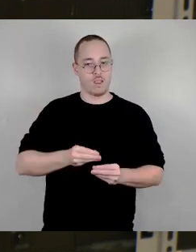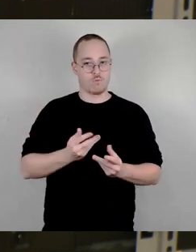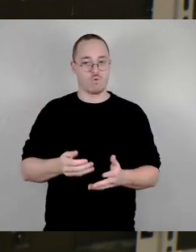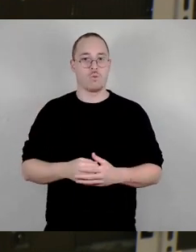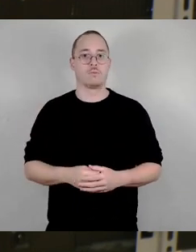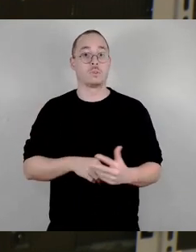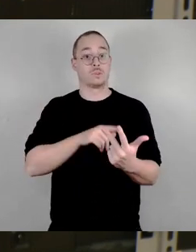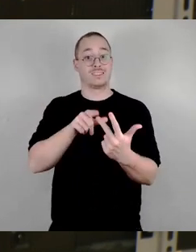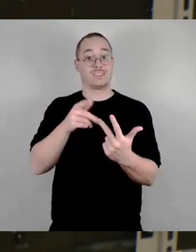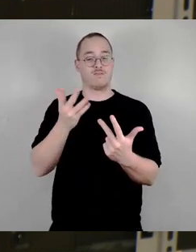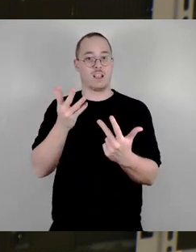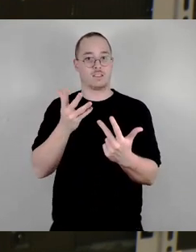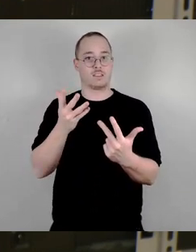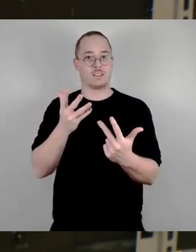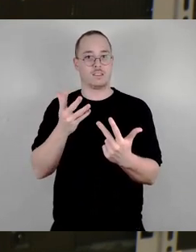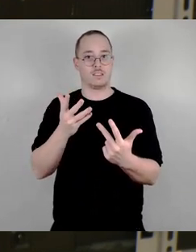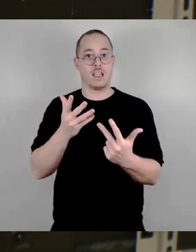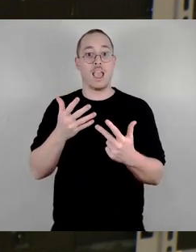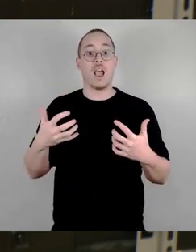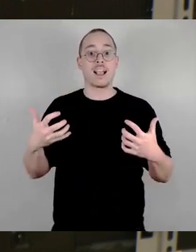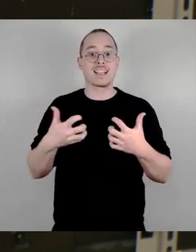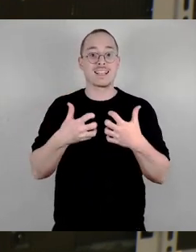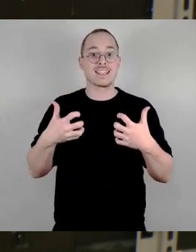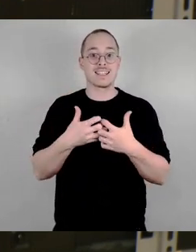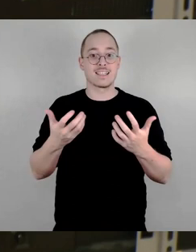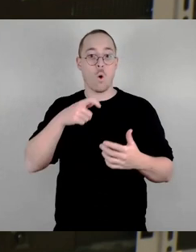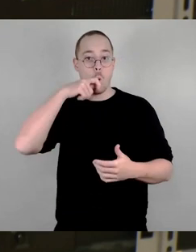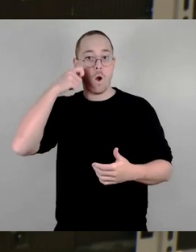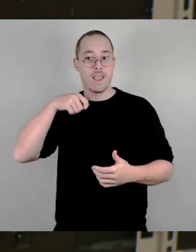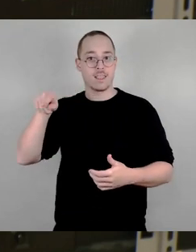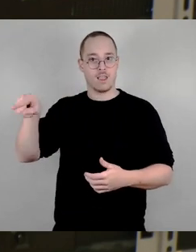Krieg ist gerade mal zwei Ländergrenzen von uns entfernt.